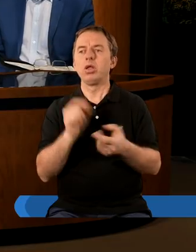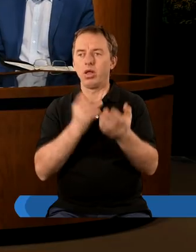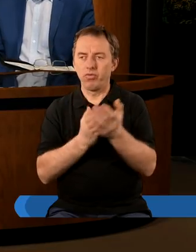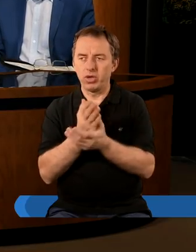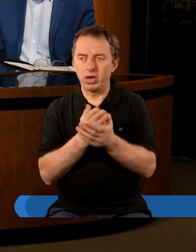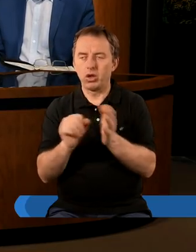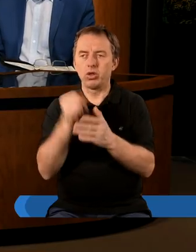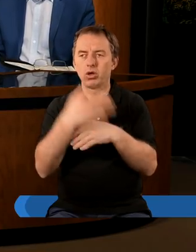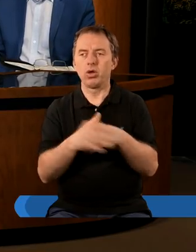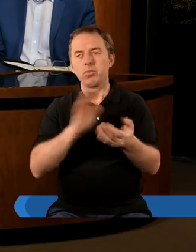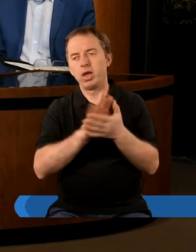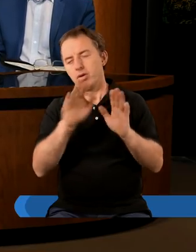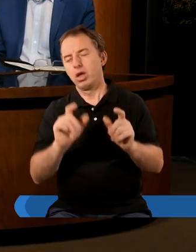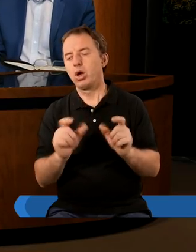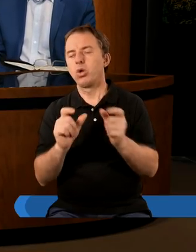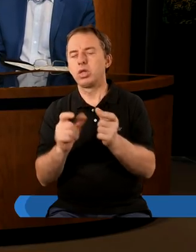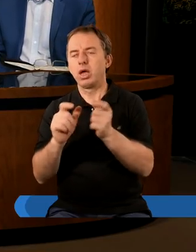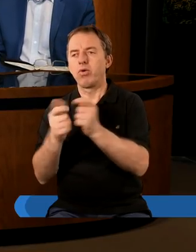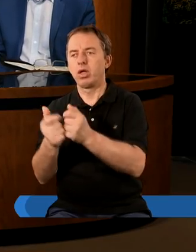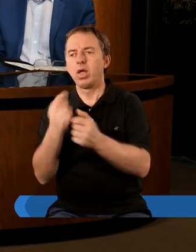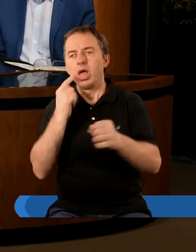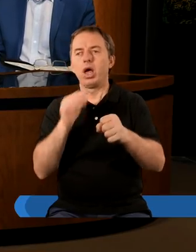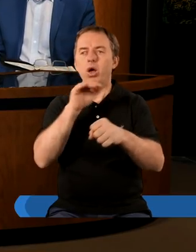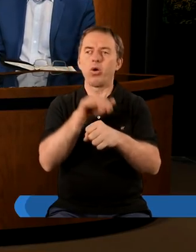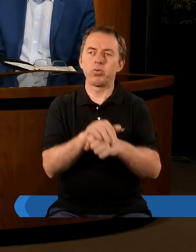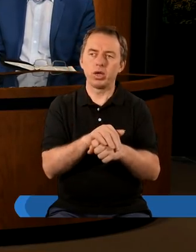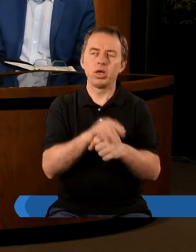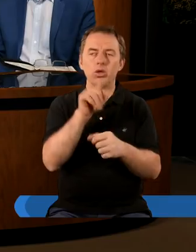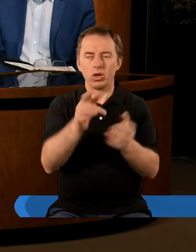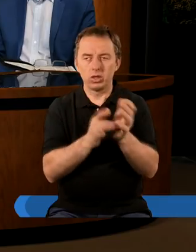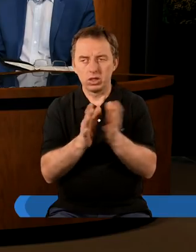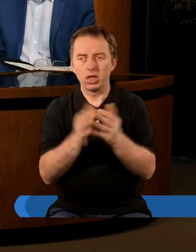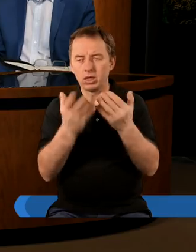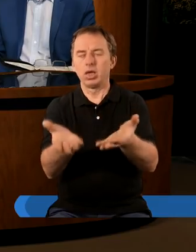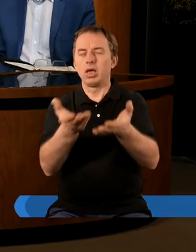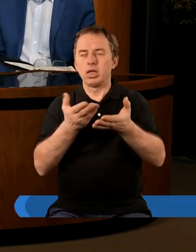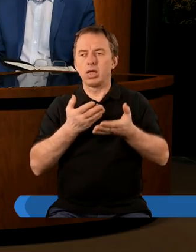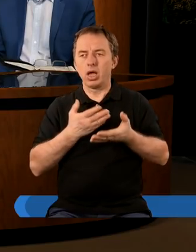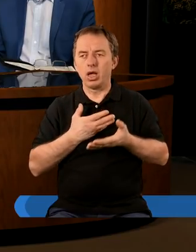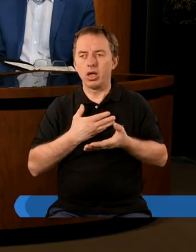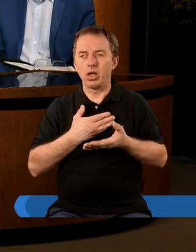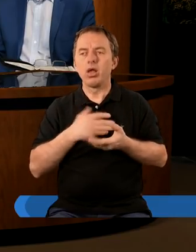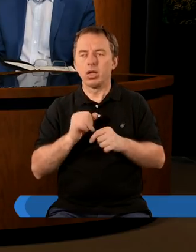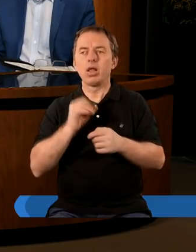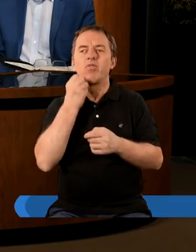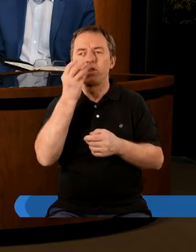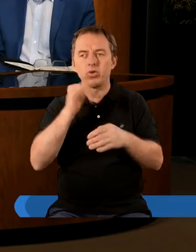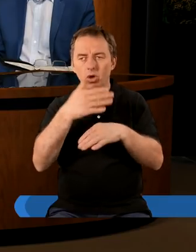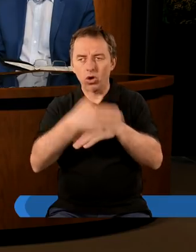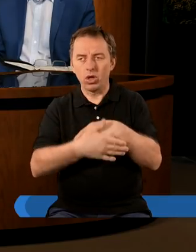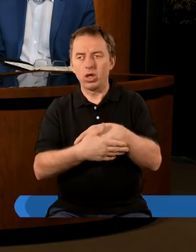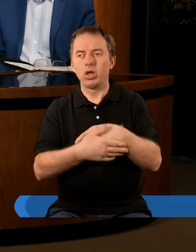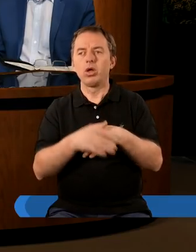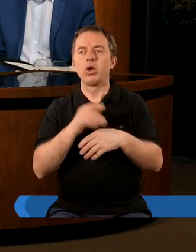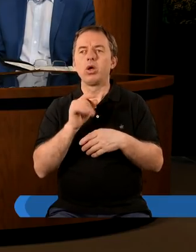Ta wierność do końca, bez względu na konsekwencje, bo obietnice i to, co Jezus chce nam dać, jeżeli dotrwamy do końca,